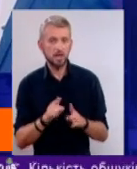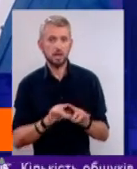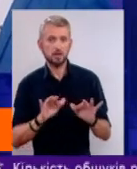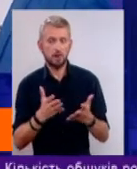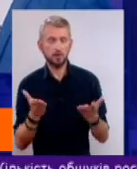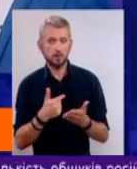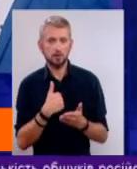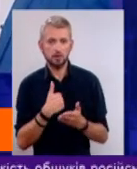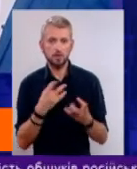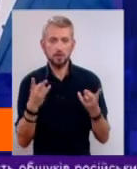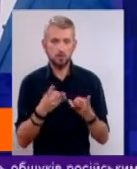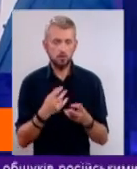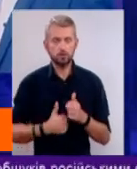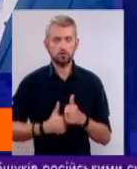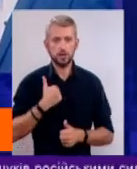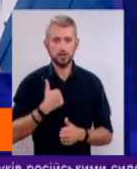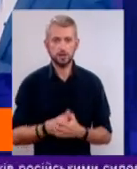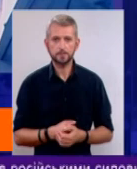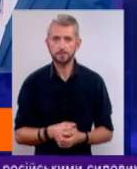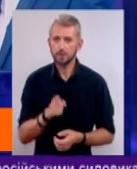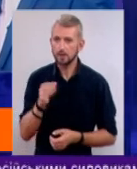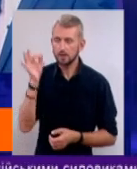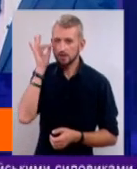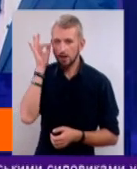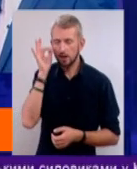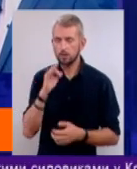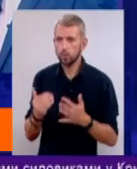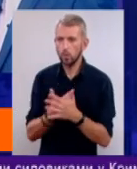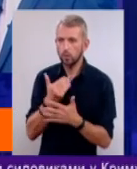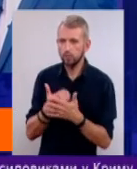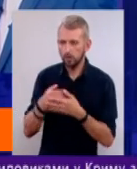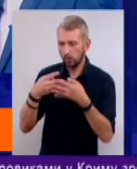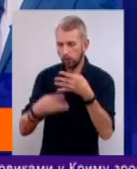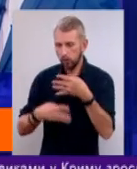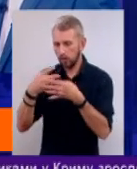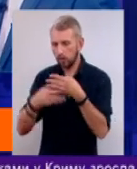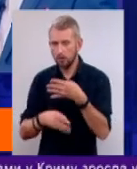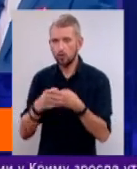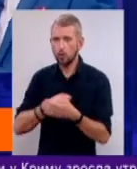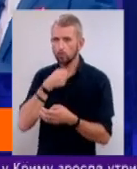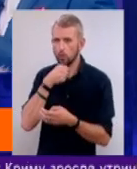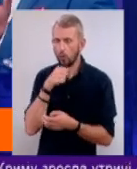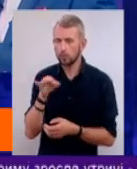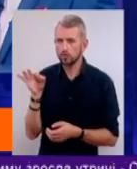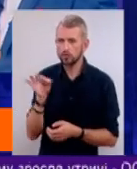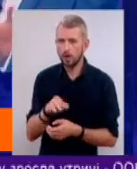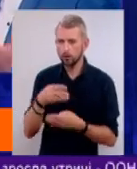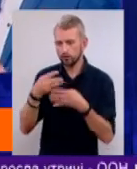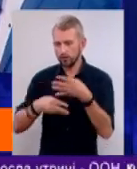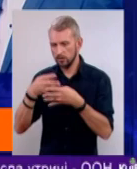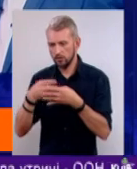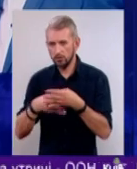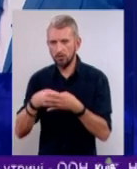нам також варто якимось чином пишатися. Згадали ви за новини, те, що дійсно дорослі досить часто в стрічках